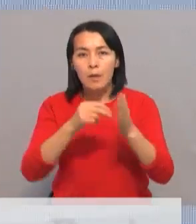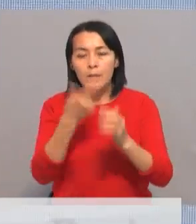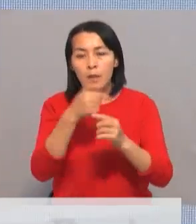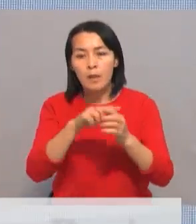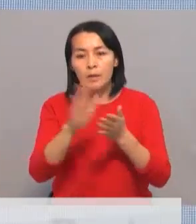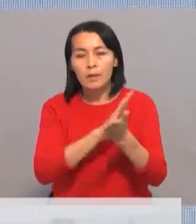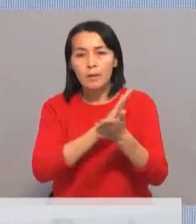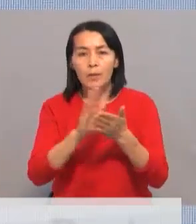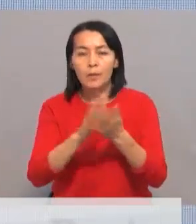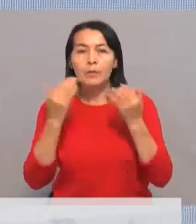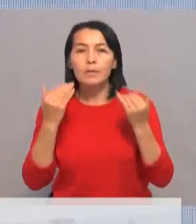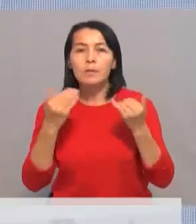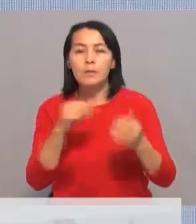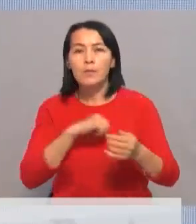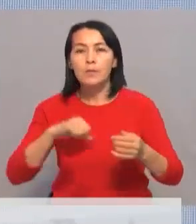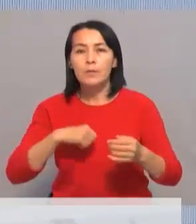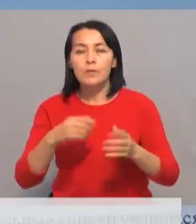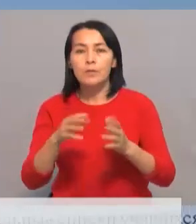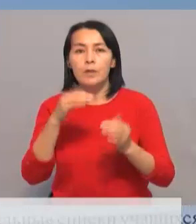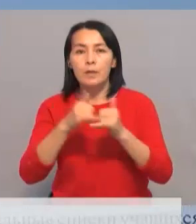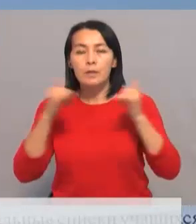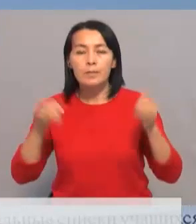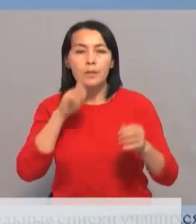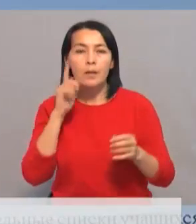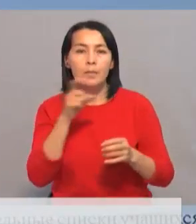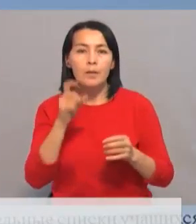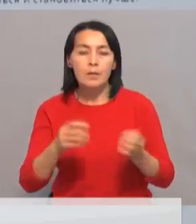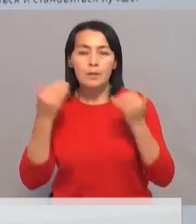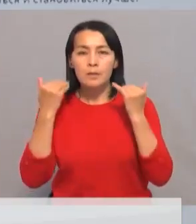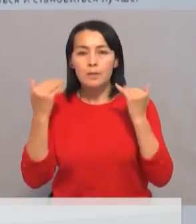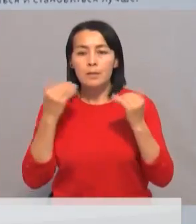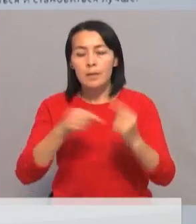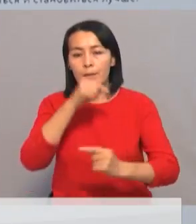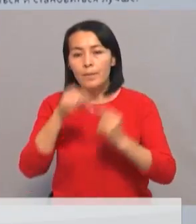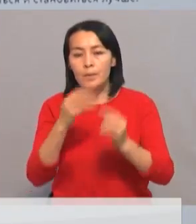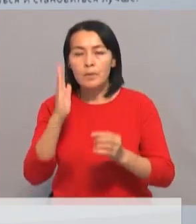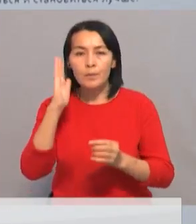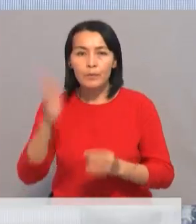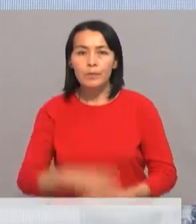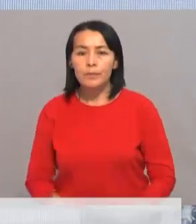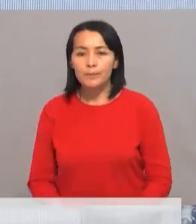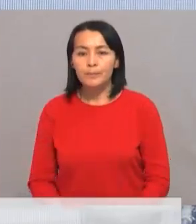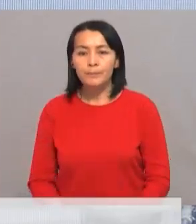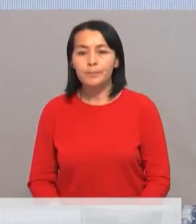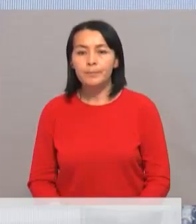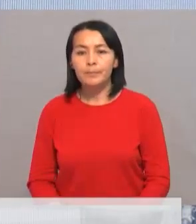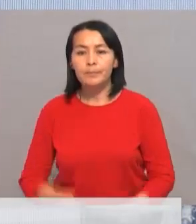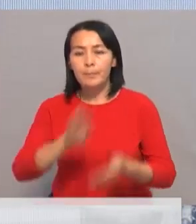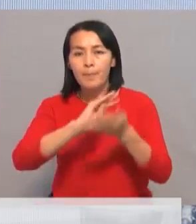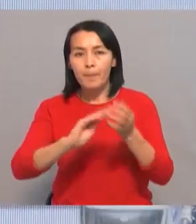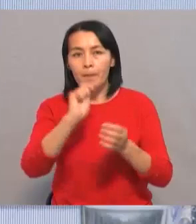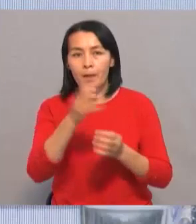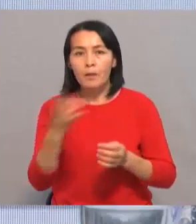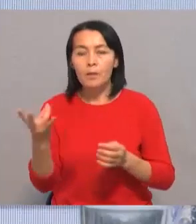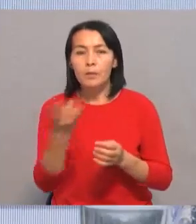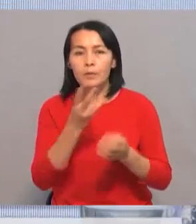эти гранты станут основой для самостоятельного развития молодежи и развития устойчивого бизнеса в будущем. К заявке необходимо